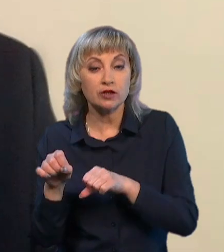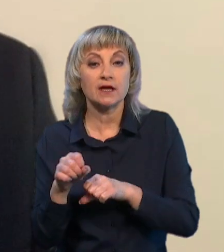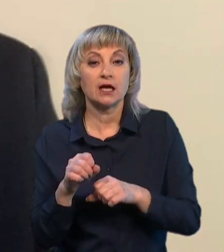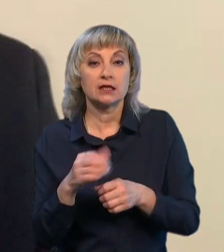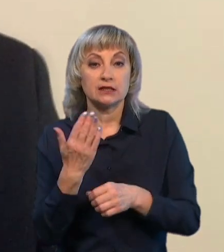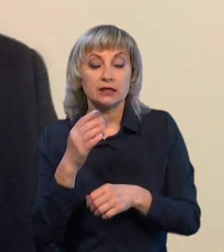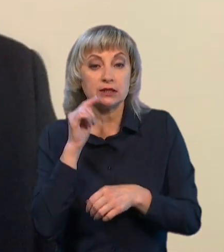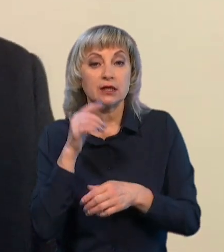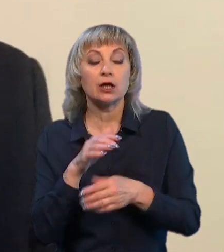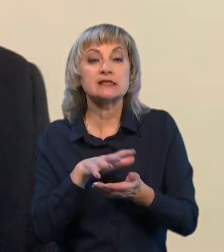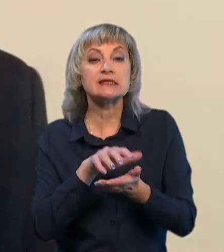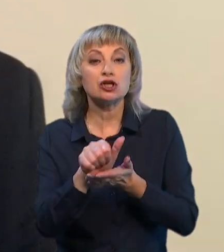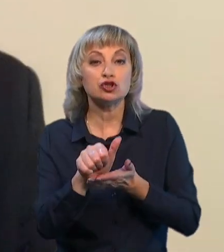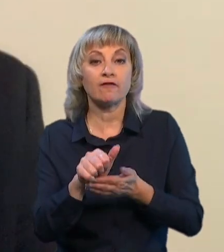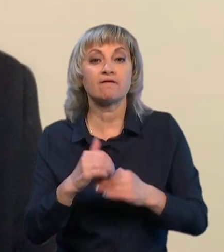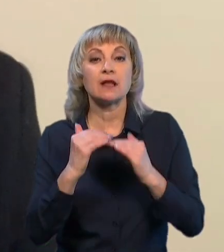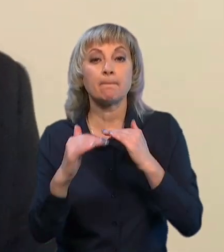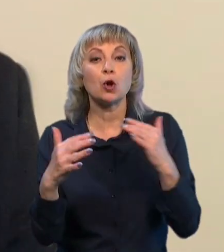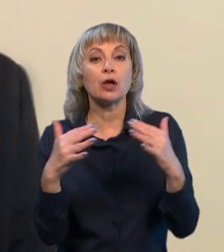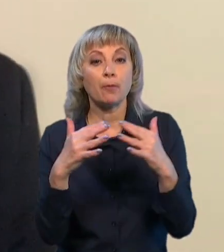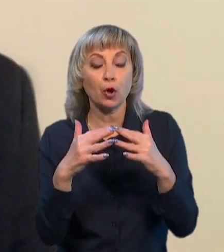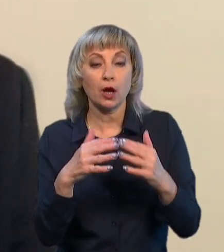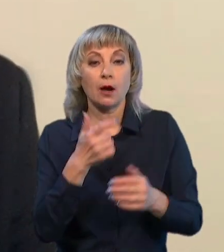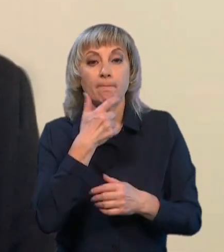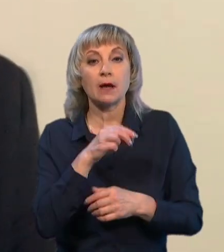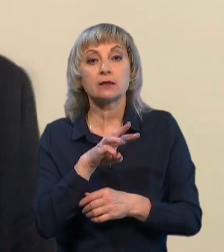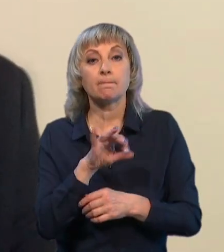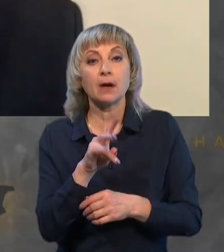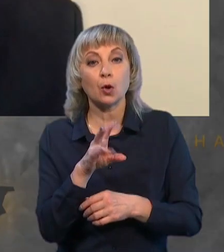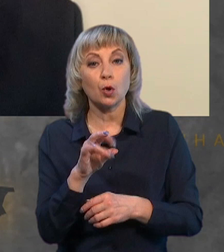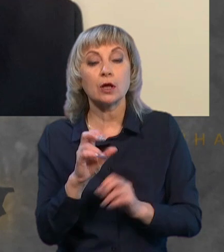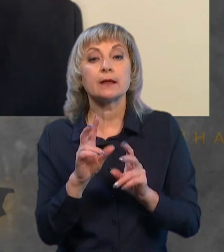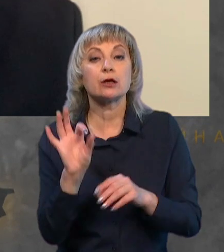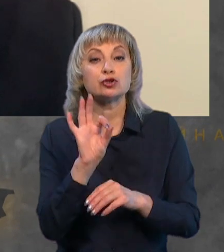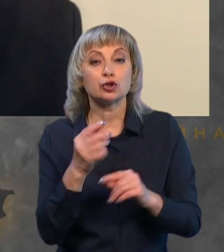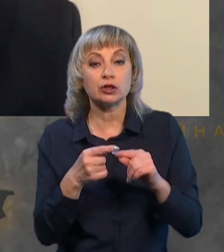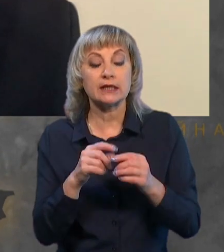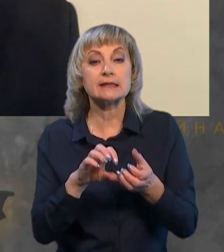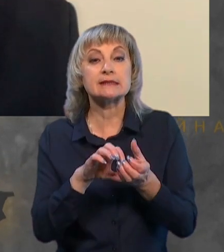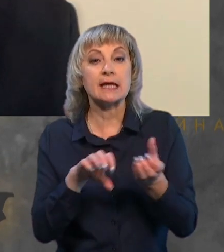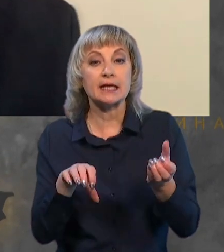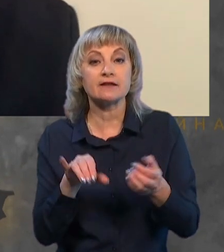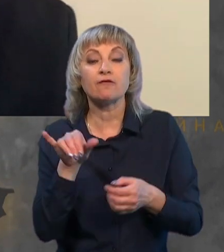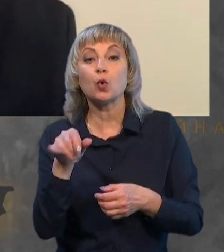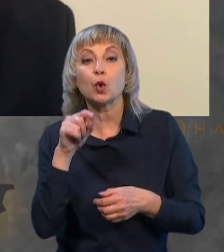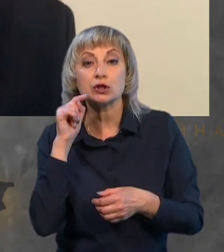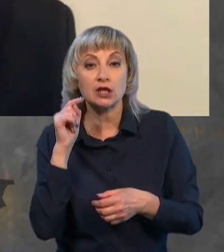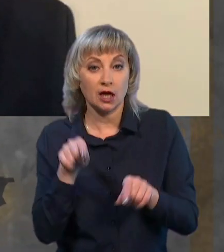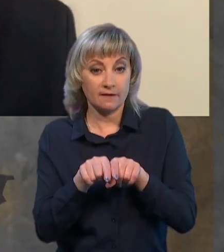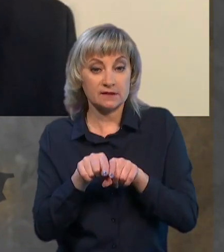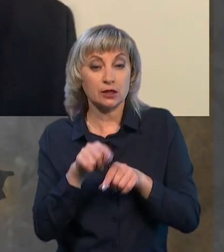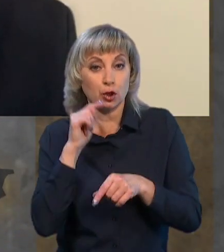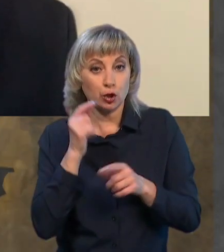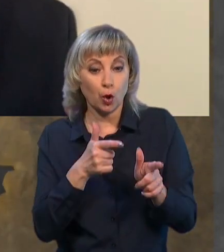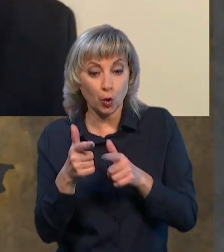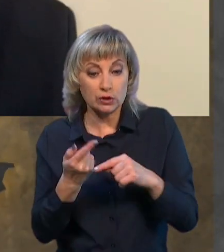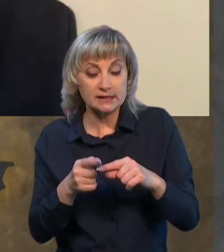знищував на полі бою. Пане Микола, а як щодо тих самих снарядів у Росії? Вони ж все-таки готувалися